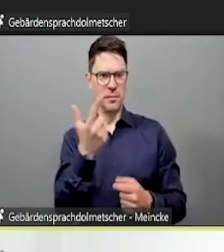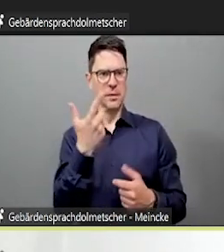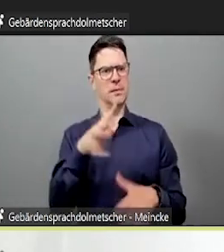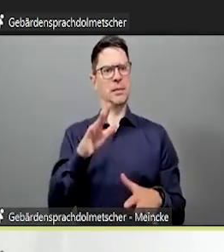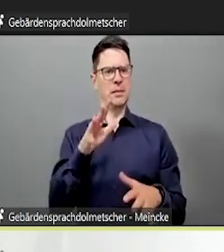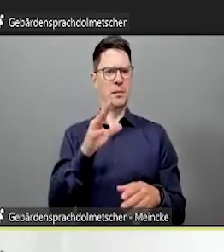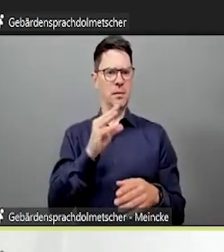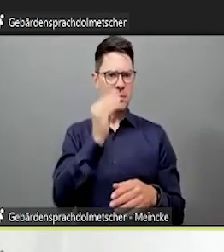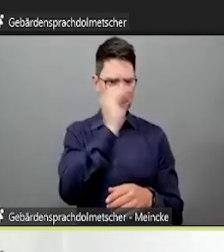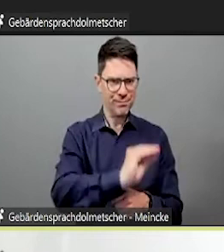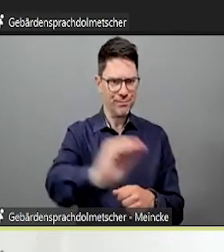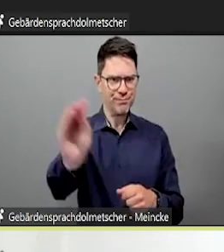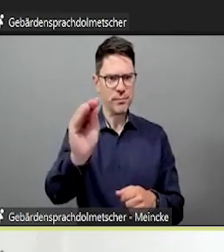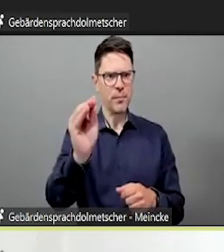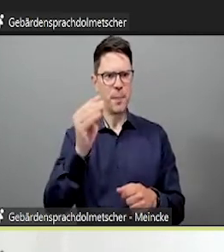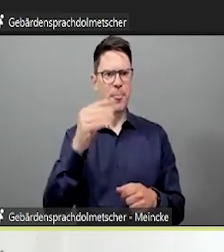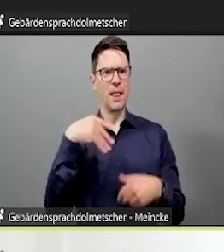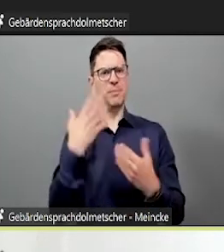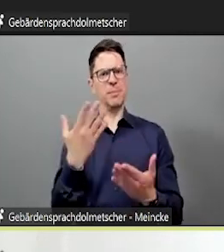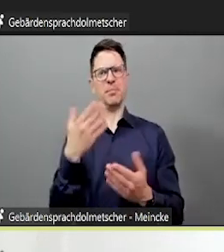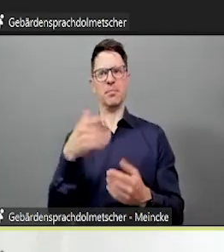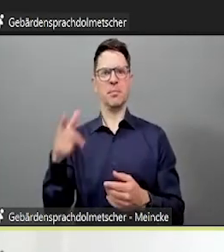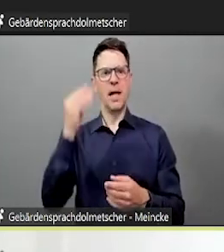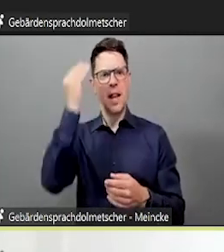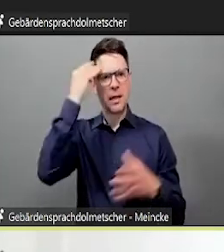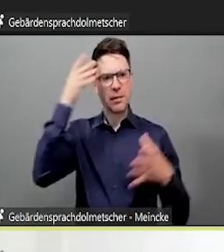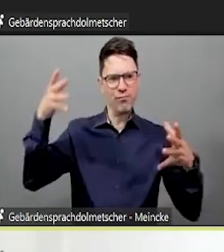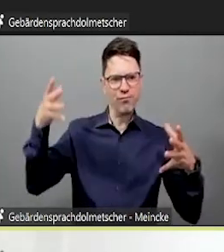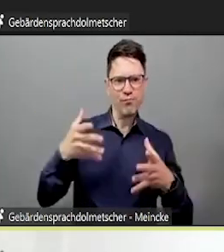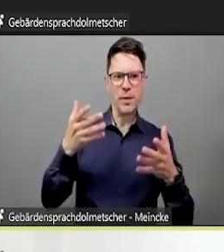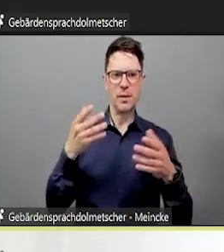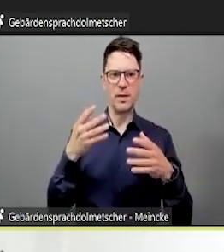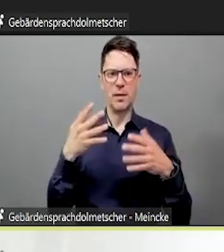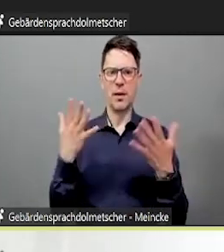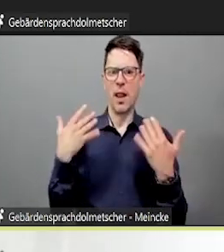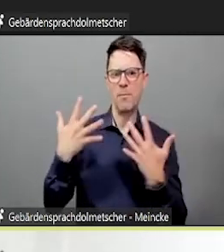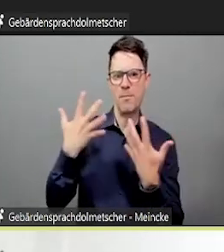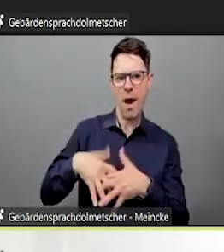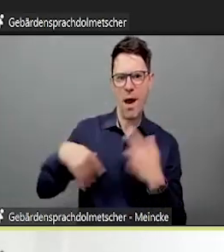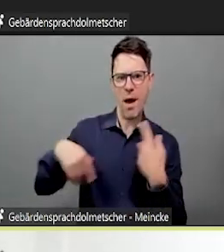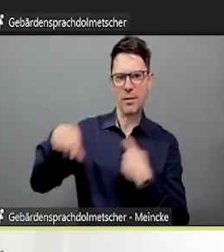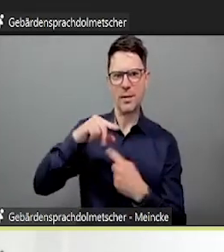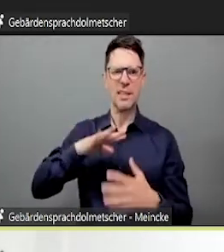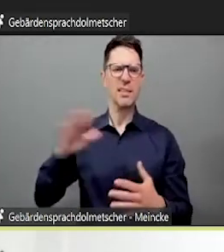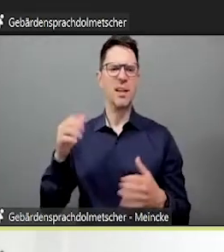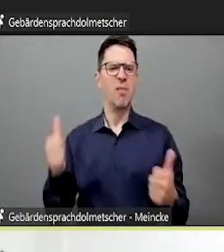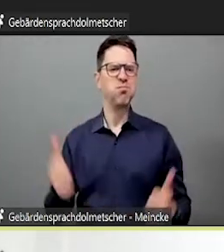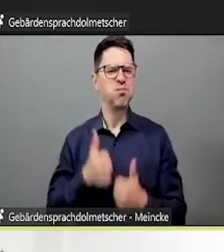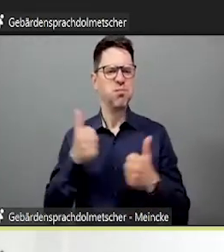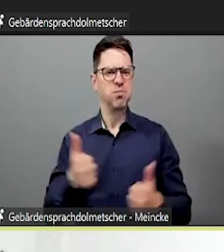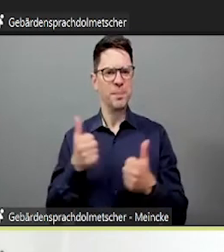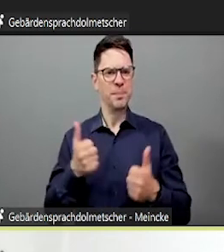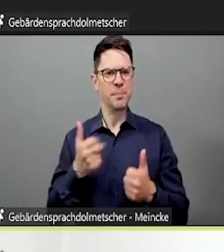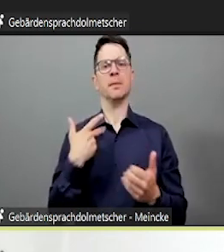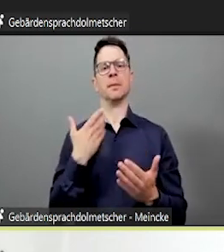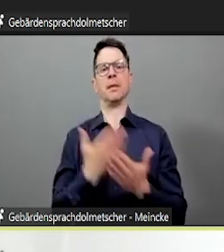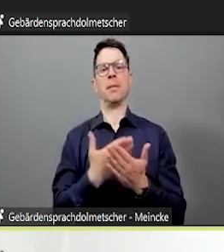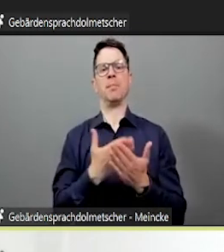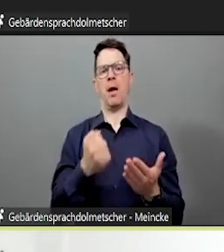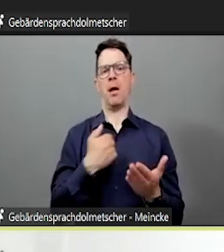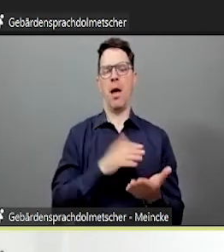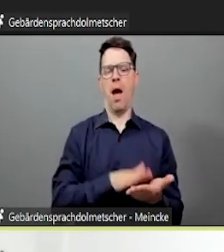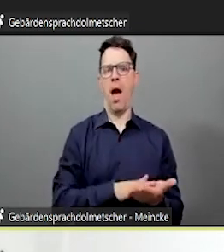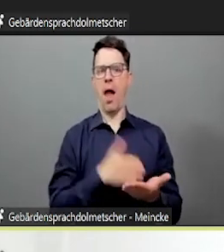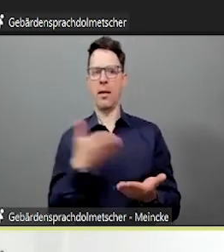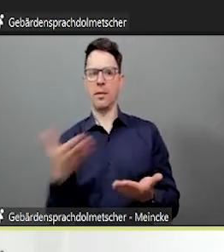hinkommen. Ein Klassiker, den ich, glaube ich, inzwischen immer nutze, ist der Vorstellungs-Thread. Haben Sie vielleicht auch schon